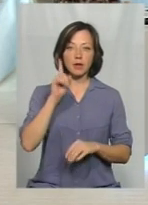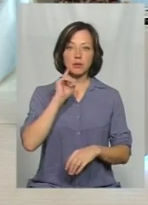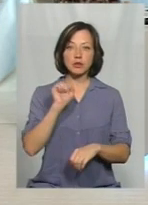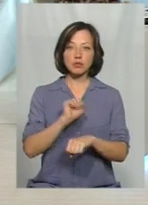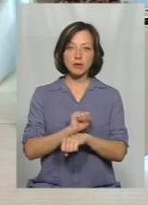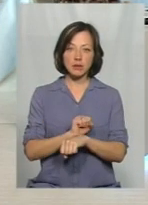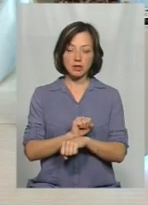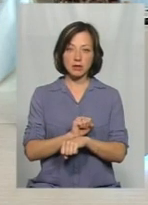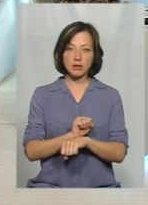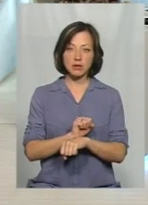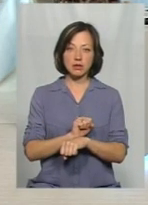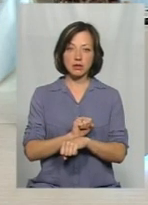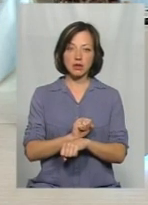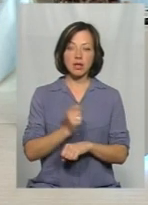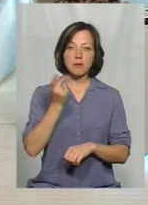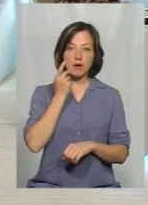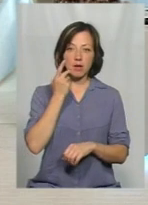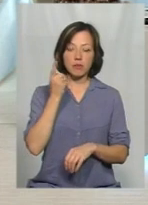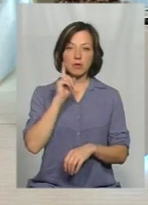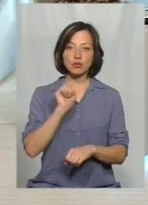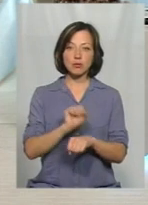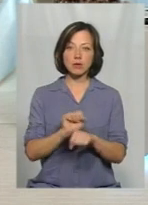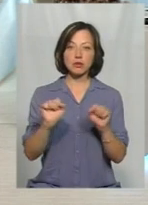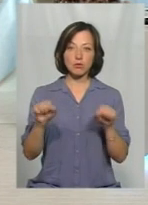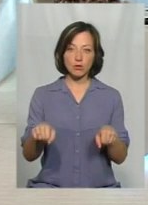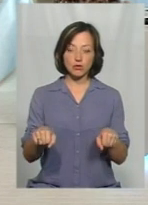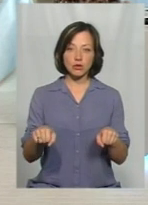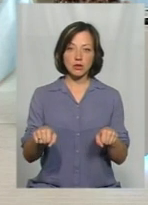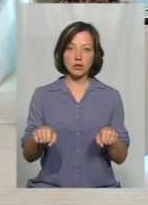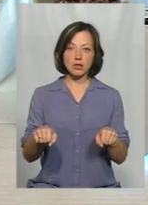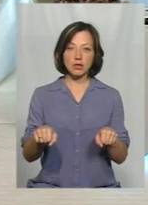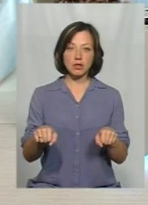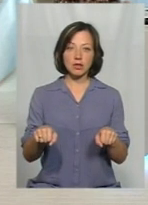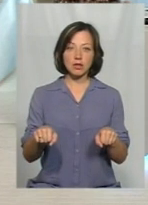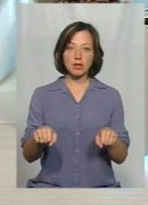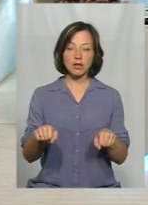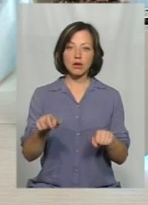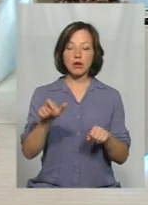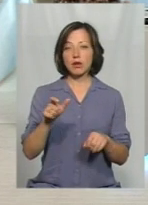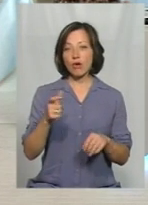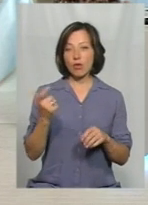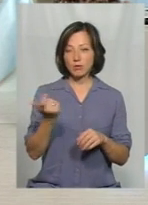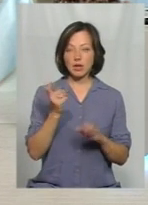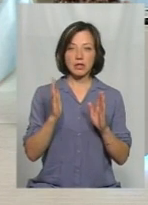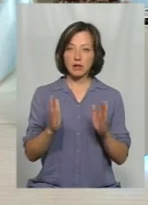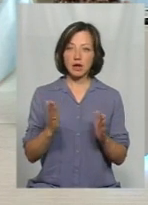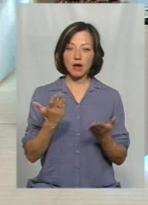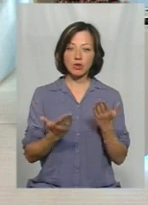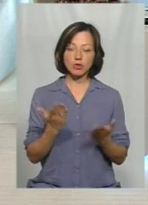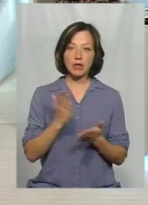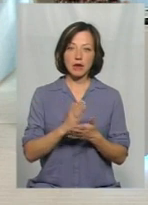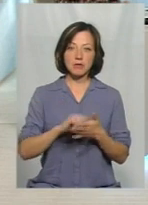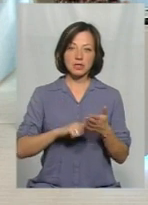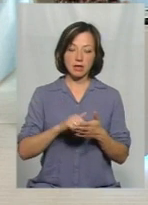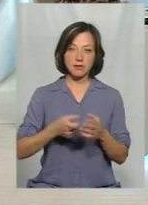Призупинити, як правило, можна суб'єкт господарювання. Призупиняється не лише суб'єкт господарювання, якщо є підстави,